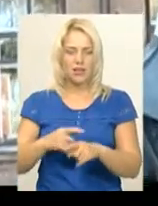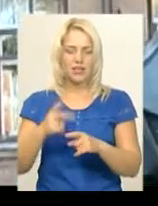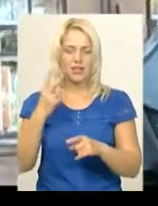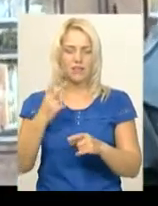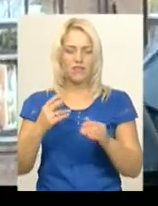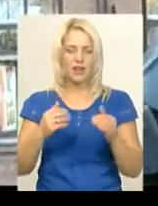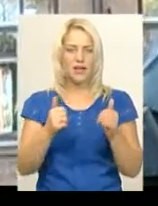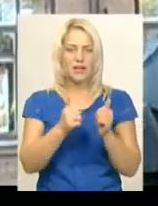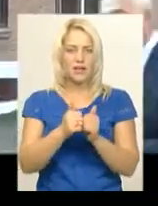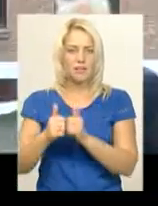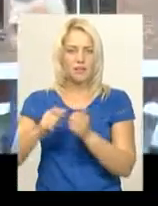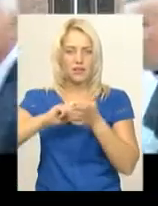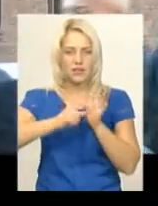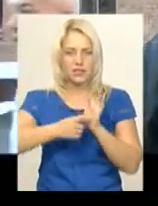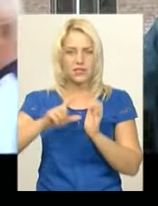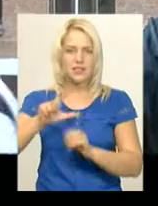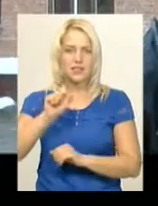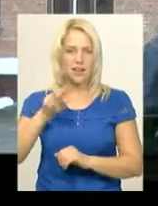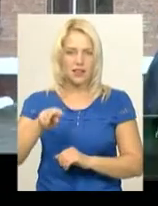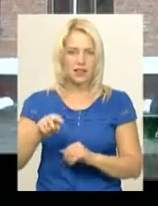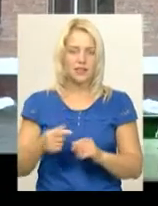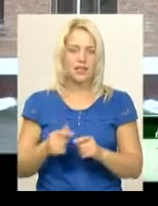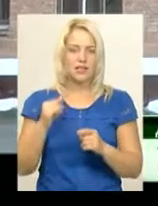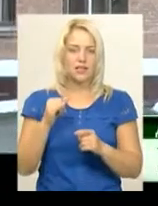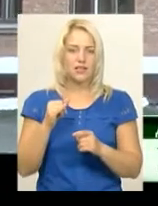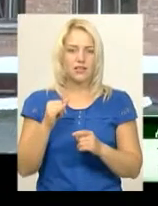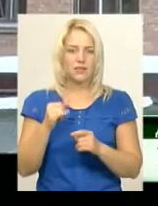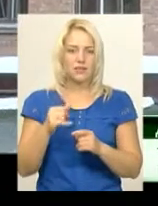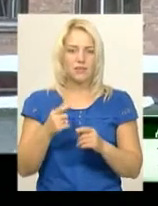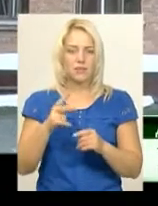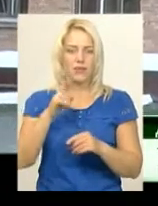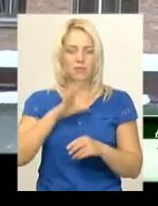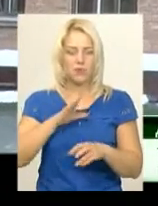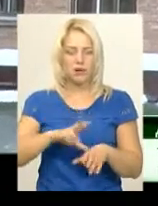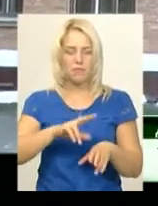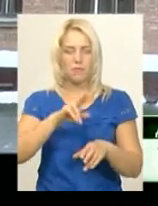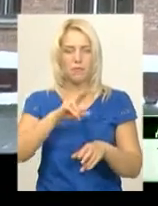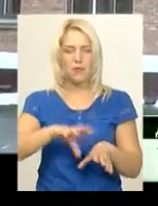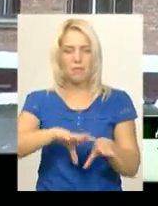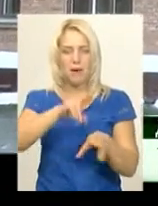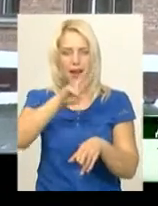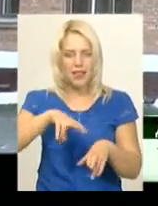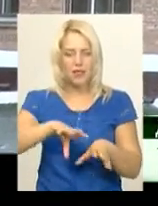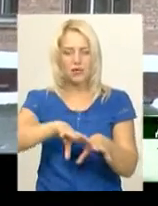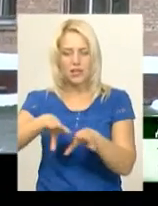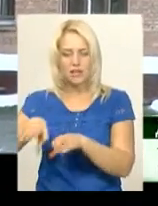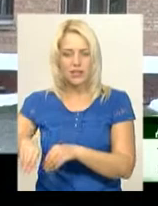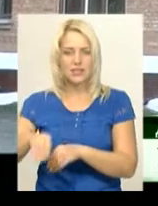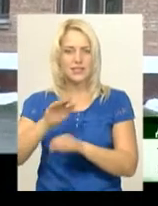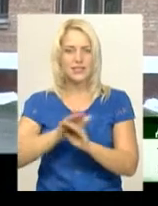біля спортивного залу. Евакуація дітей здійснювалася паралельно персоналом школи під час ліквідації пожежі. І